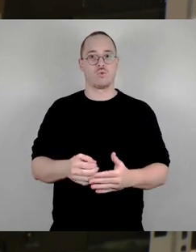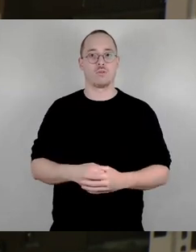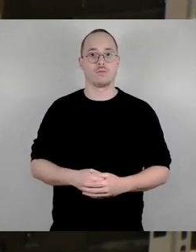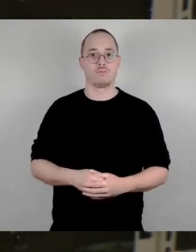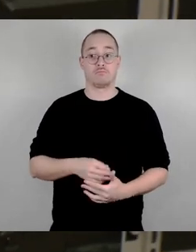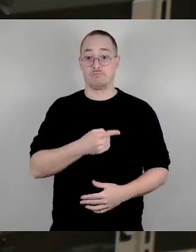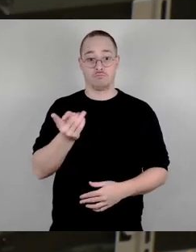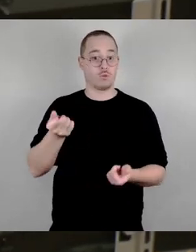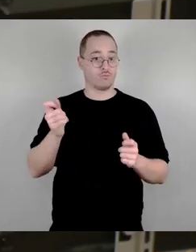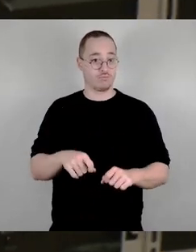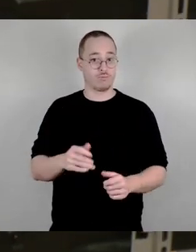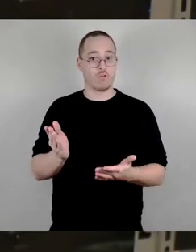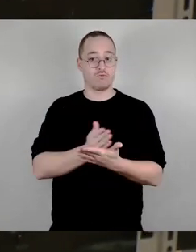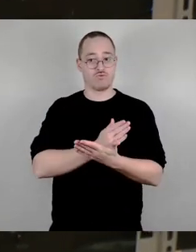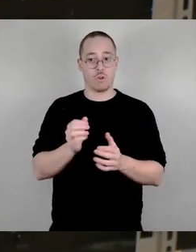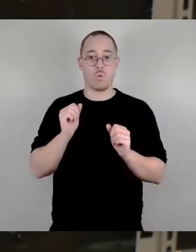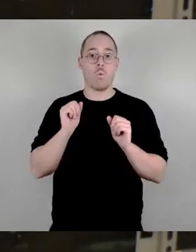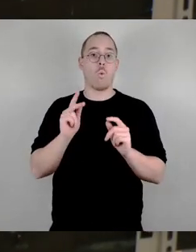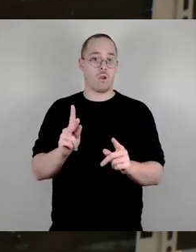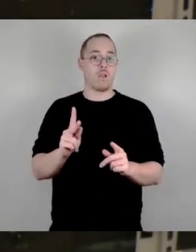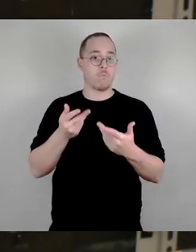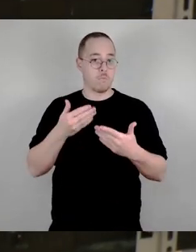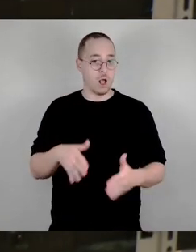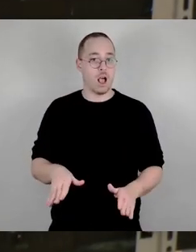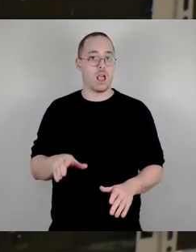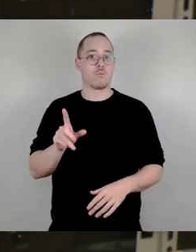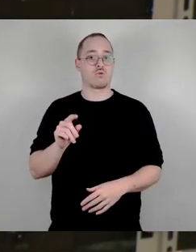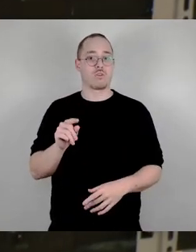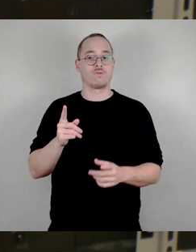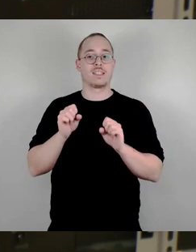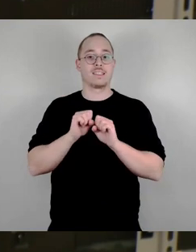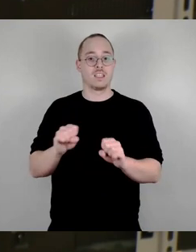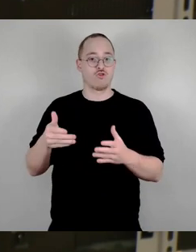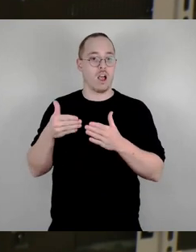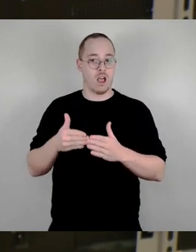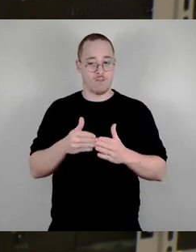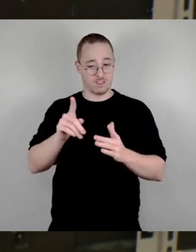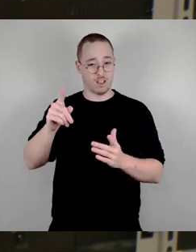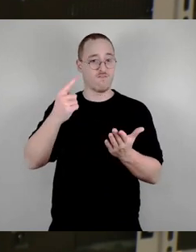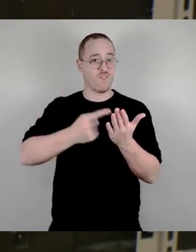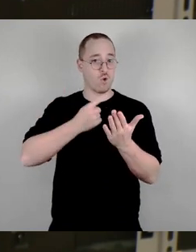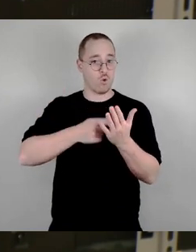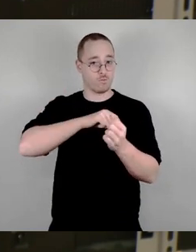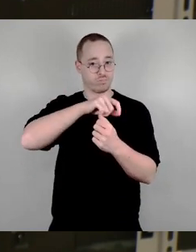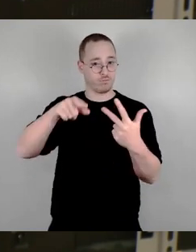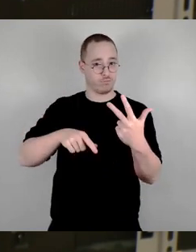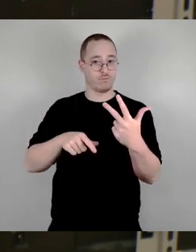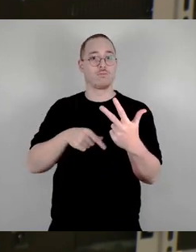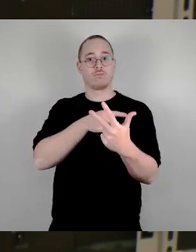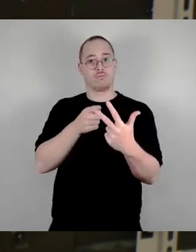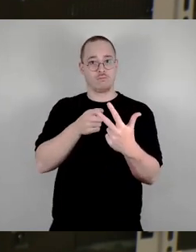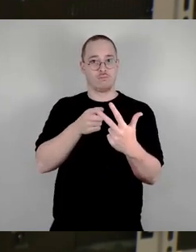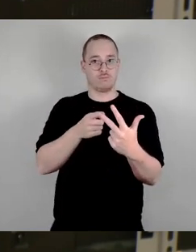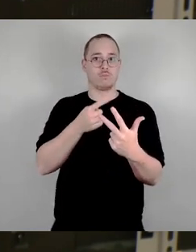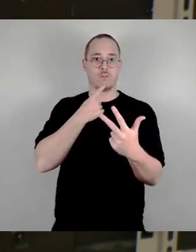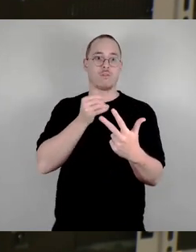drei der vielen Forderungen, die an einen sicheren Hafen gestellt werden, zu arbeiten. Sie haben die Bereitschaft erklärt, sich